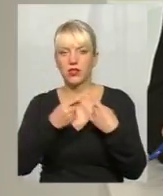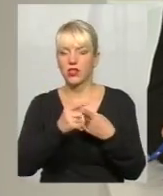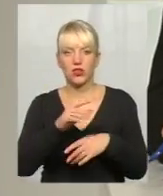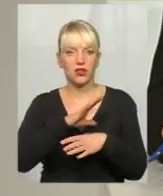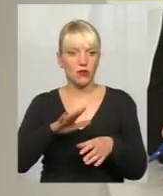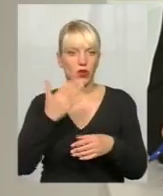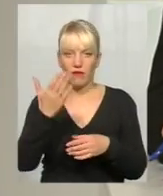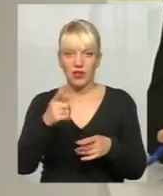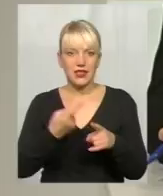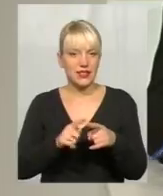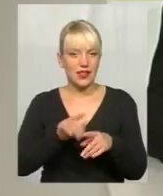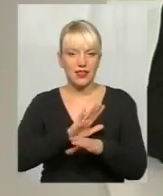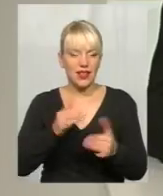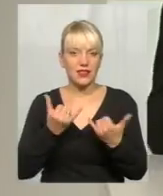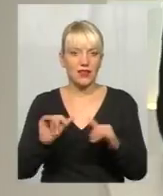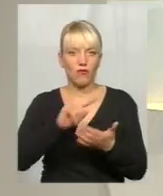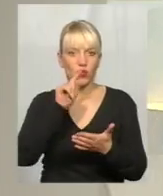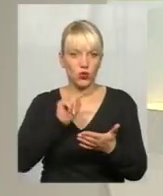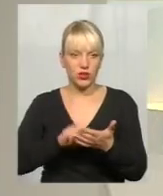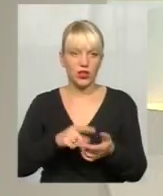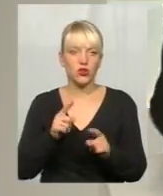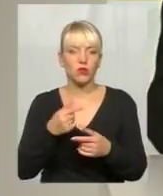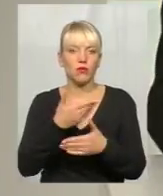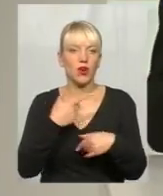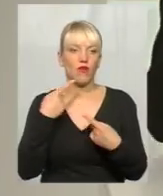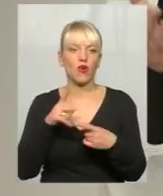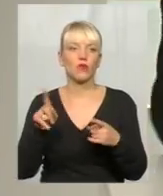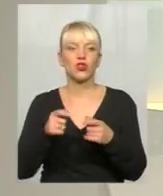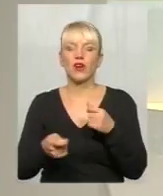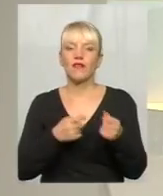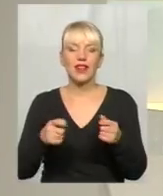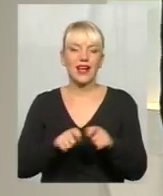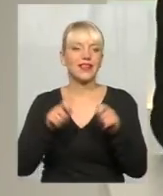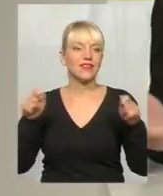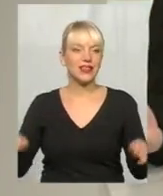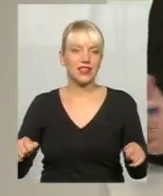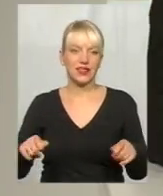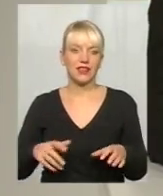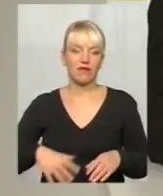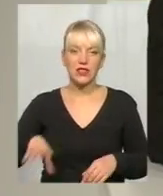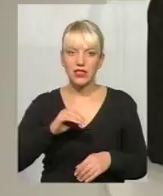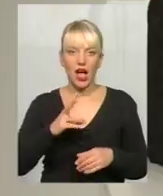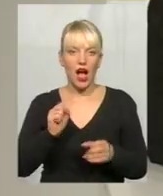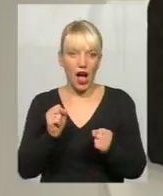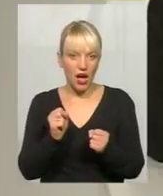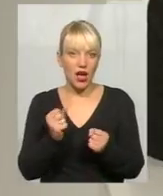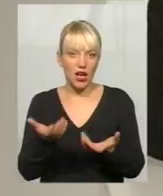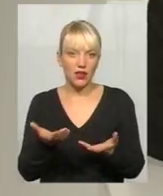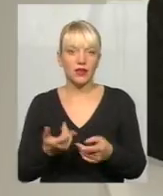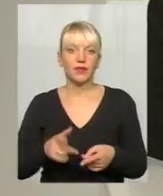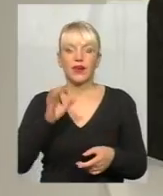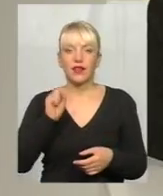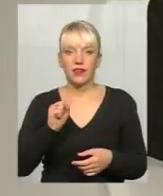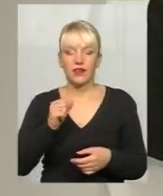Вас це не дивує? От що буде так? От ми ж кажемо, що влада відкрита вся і всюди, а тут вийшло. В цьому плані хочу